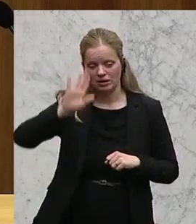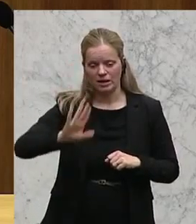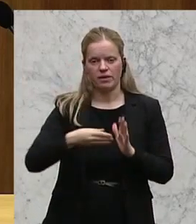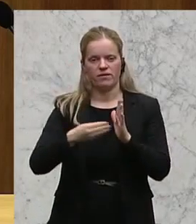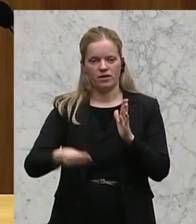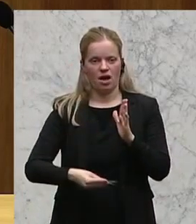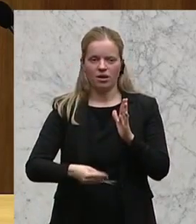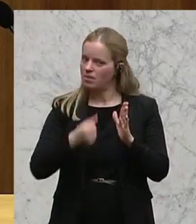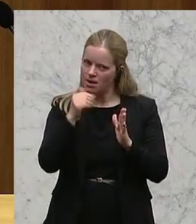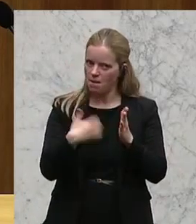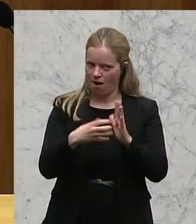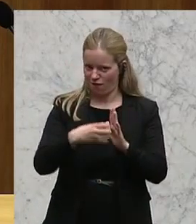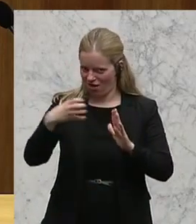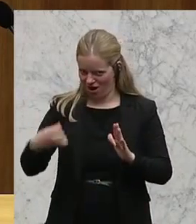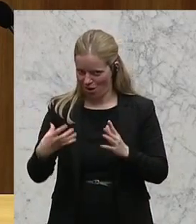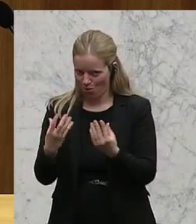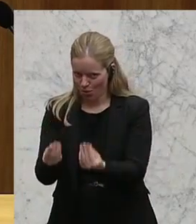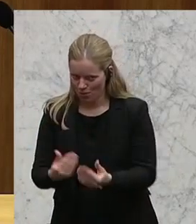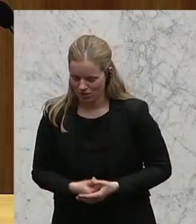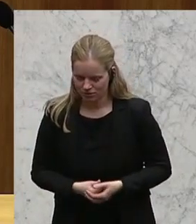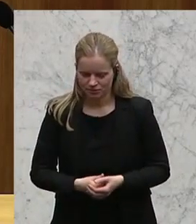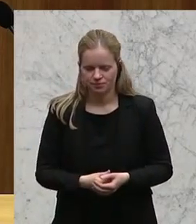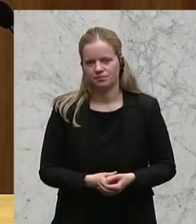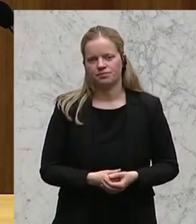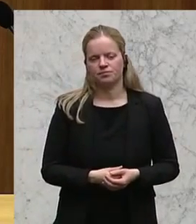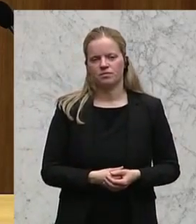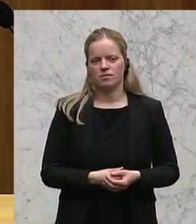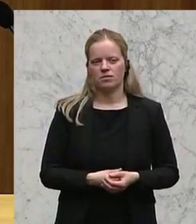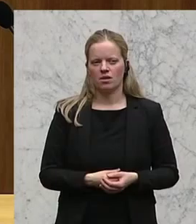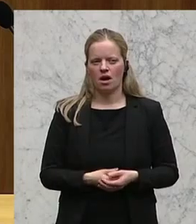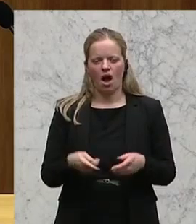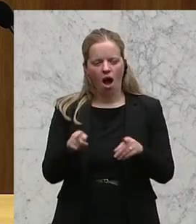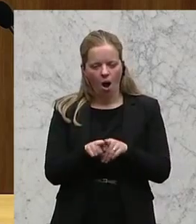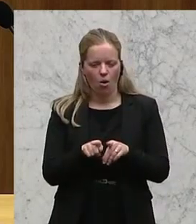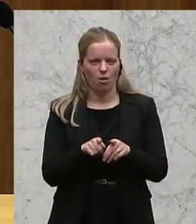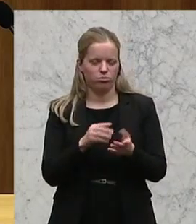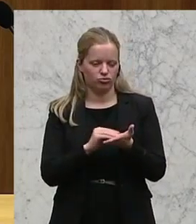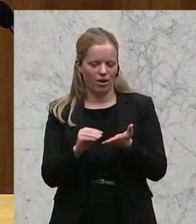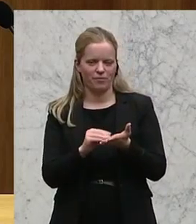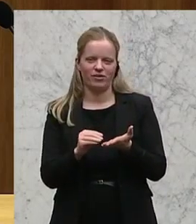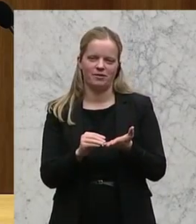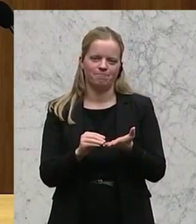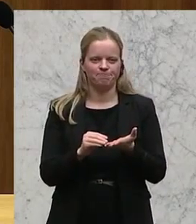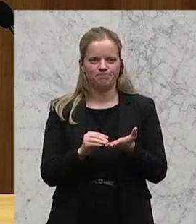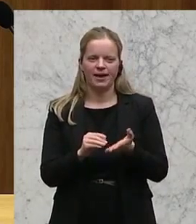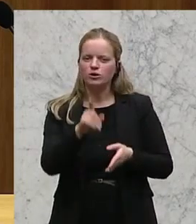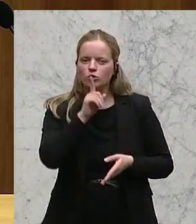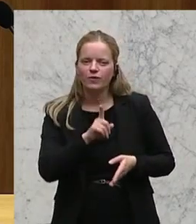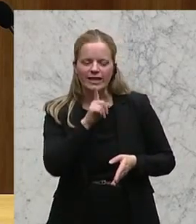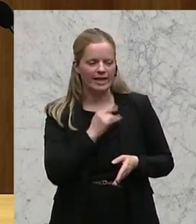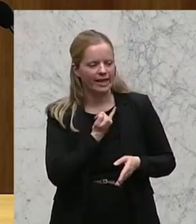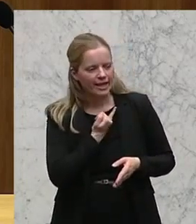bekommen hat. Und auch die Beschreibung, dass es aufgrund mangelnder Identifikation mit dem